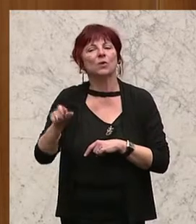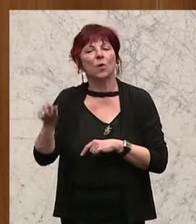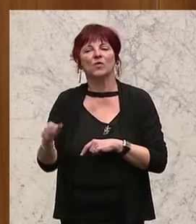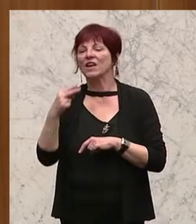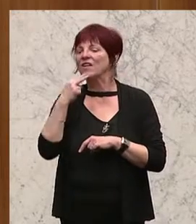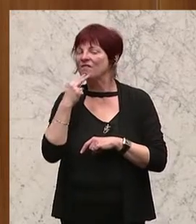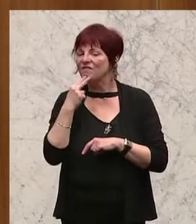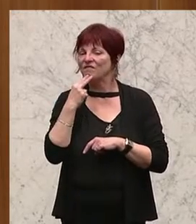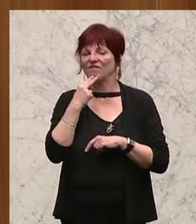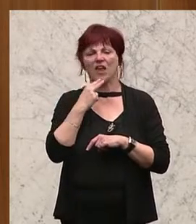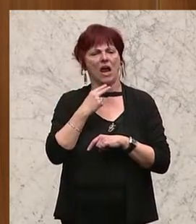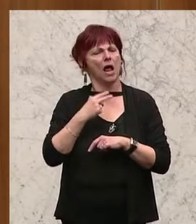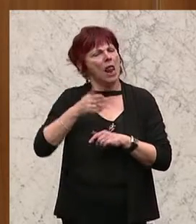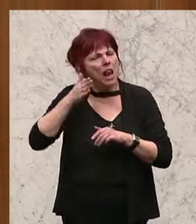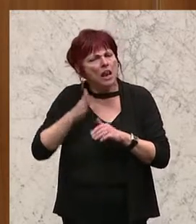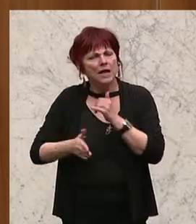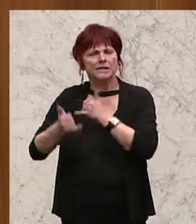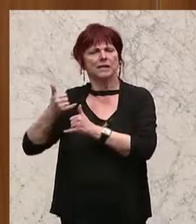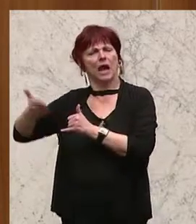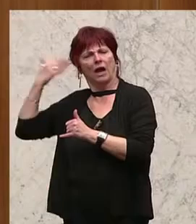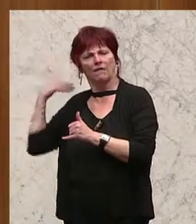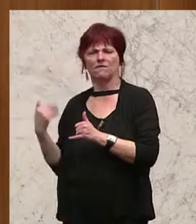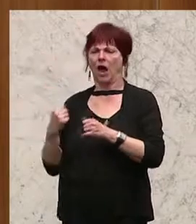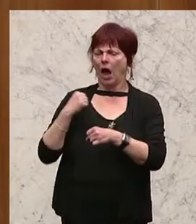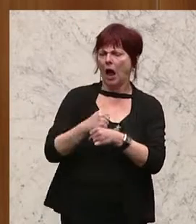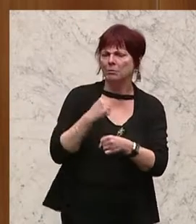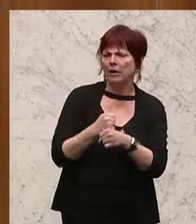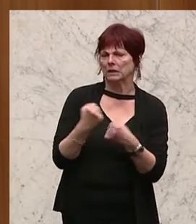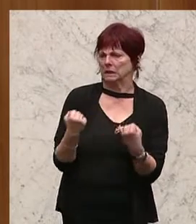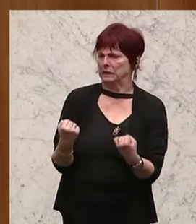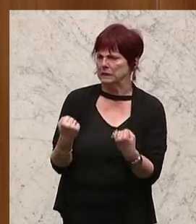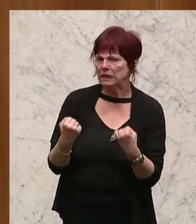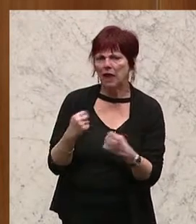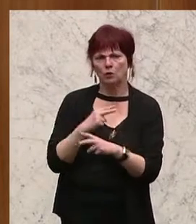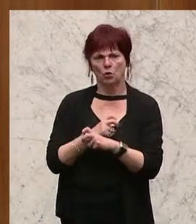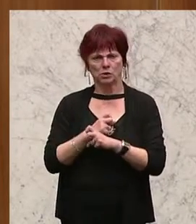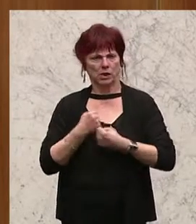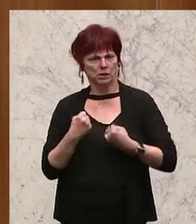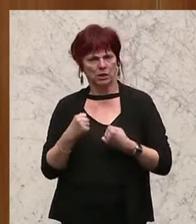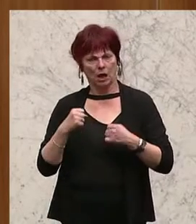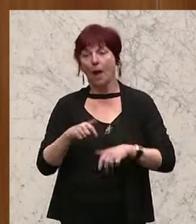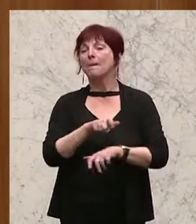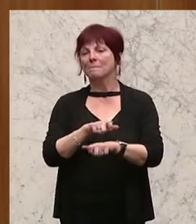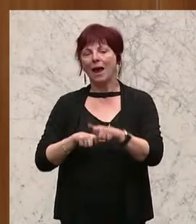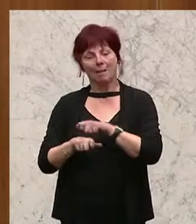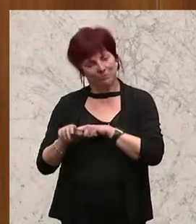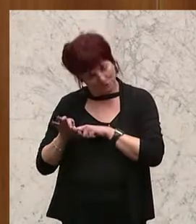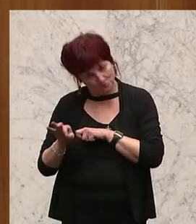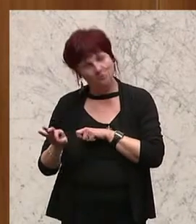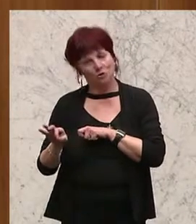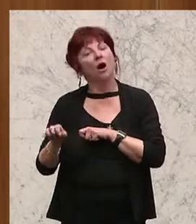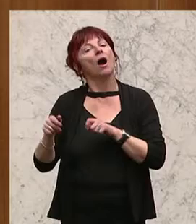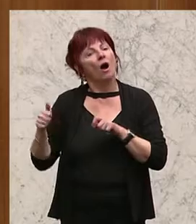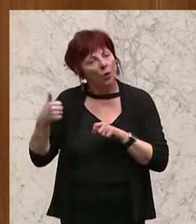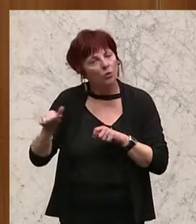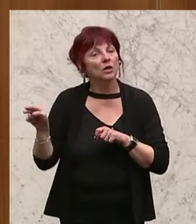Österreichs in den letzten Jahren gearbeitet haben, für die Beamtinnen und Beamten, für die beschließen wir die